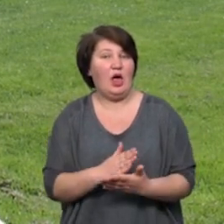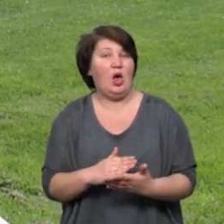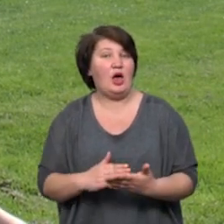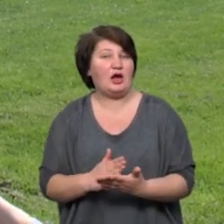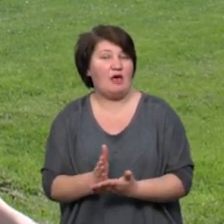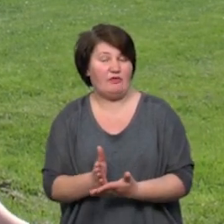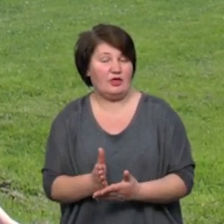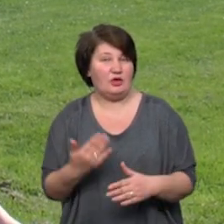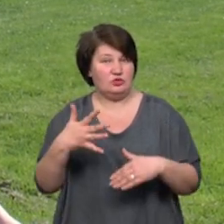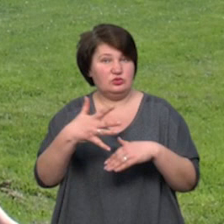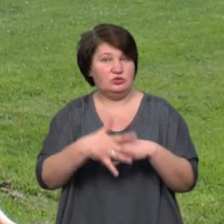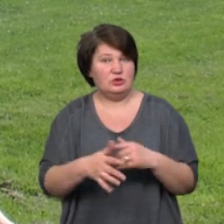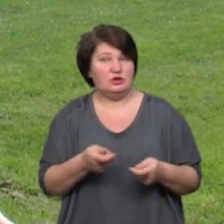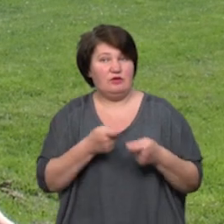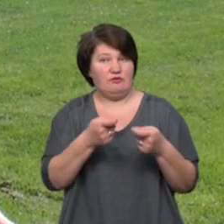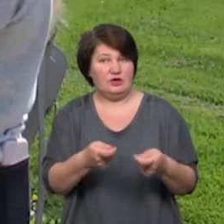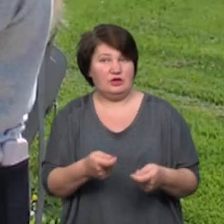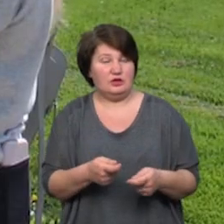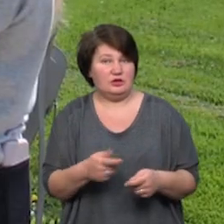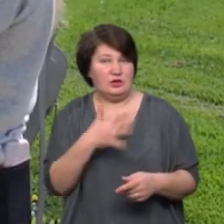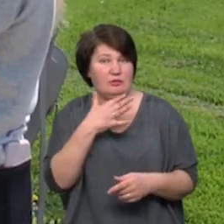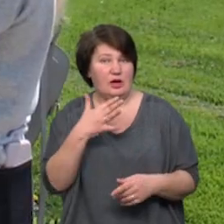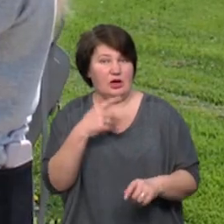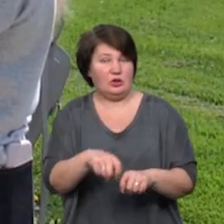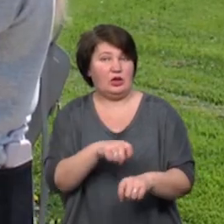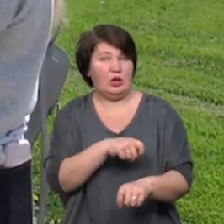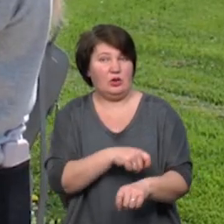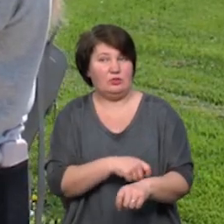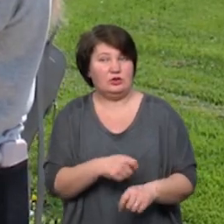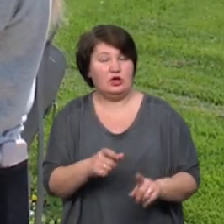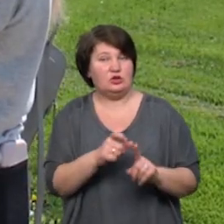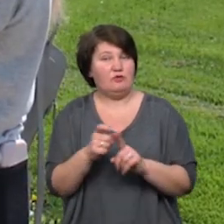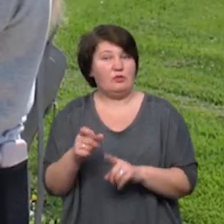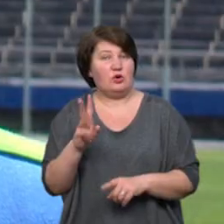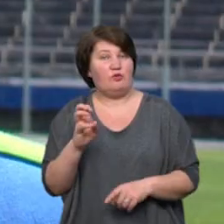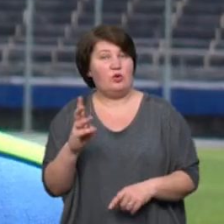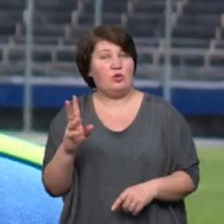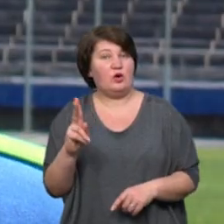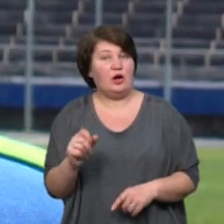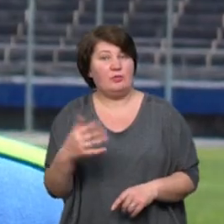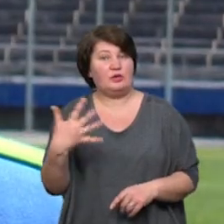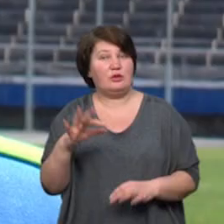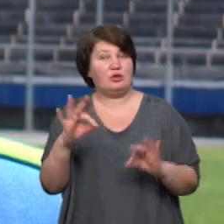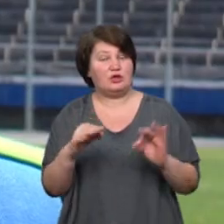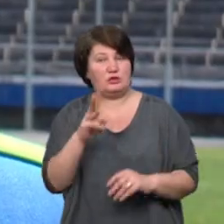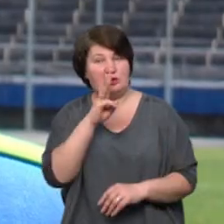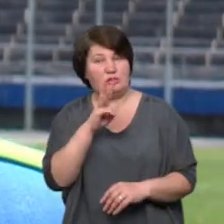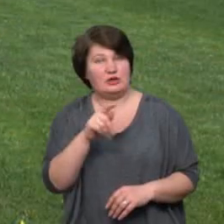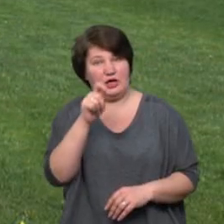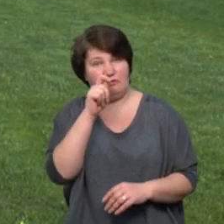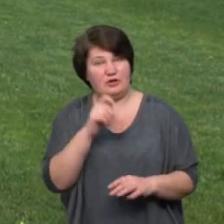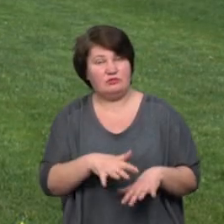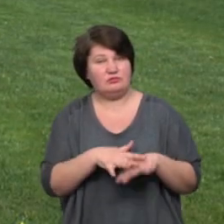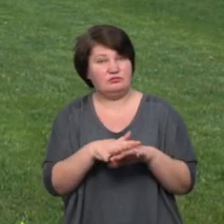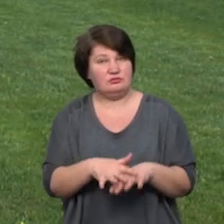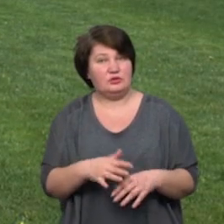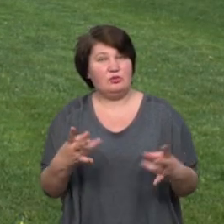нам любий вийд – це є тисячу кілометрів. За словами Володимира Ковалюка, 50% заробітної плати за квітень підуть на потреби